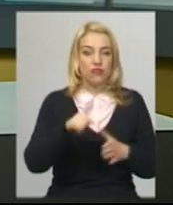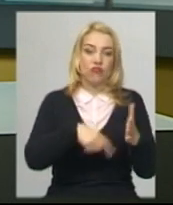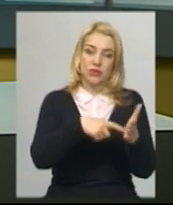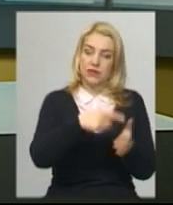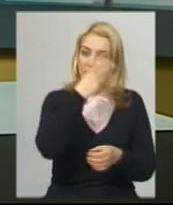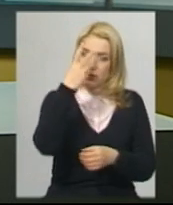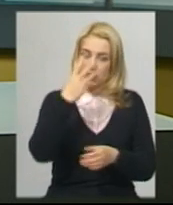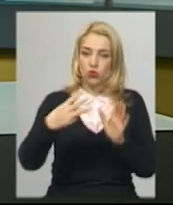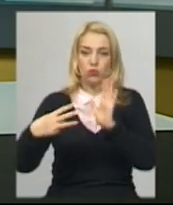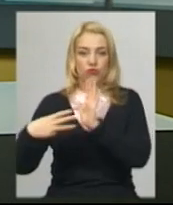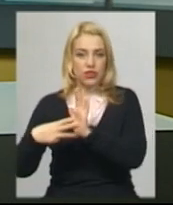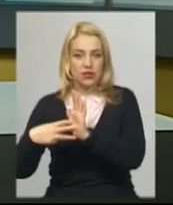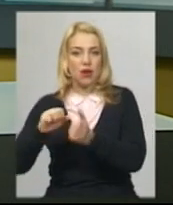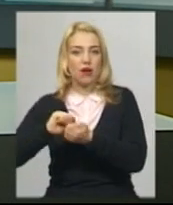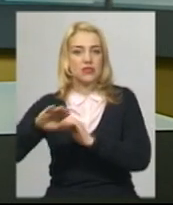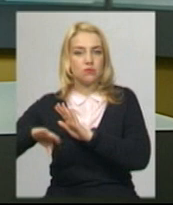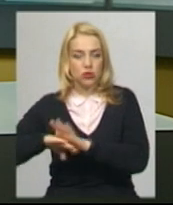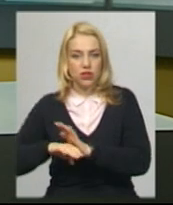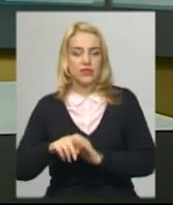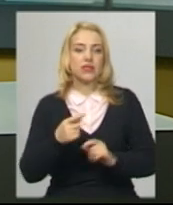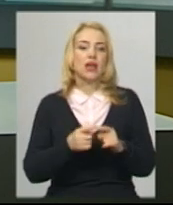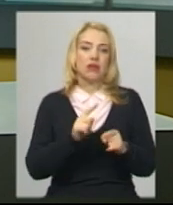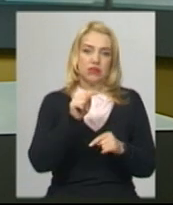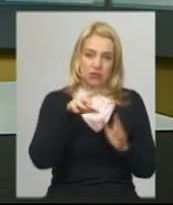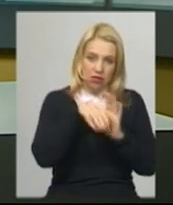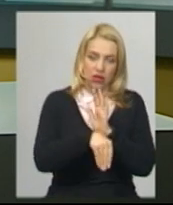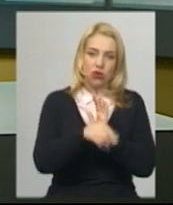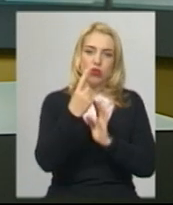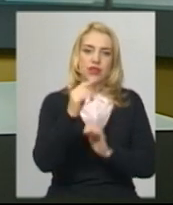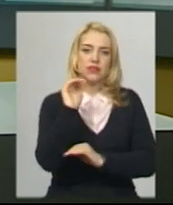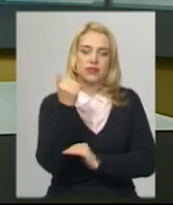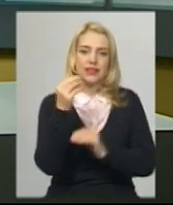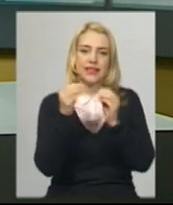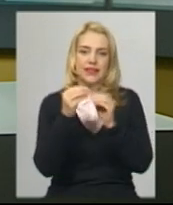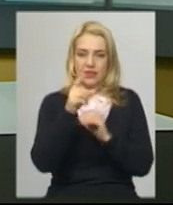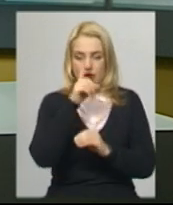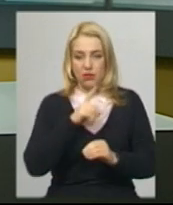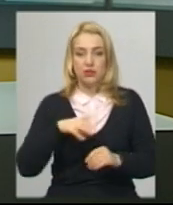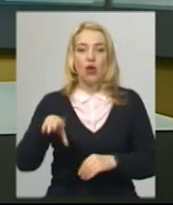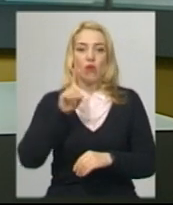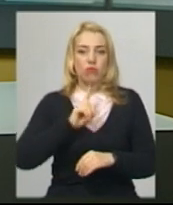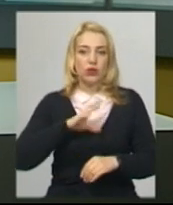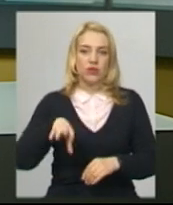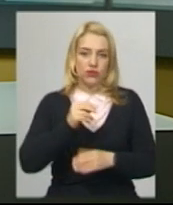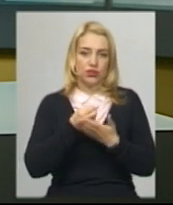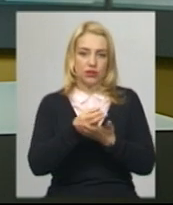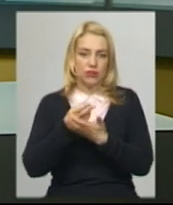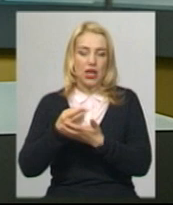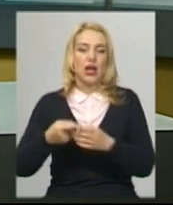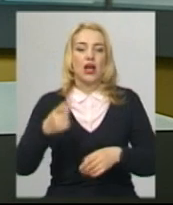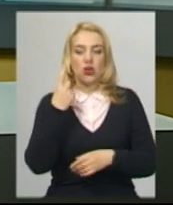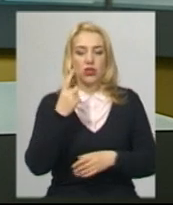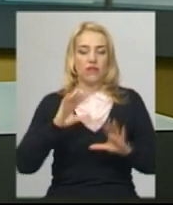'янці-Подільському. З них одна дитина віком 10 місяців. Поки усі лікуються амбулаторно. Ще один випадок лабораторно